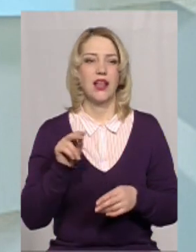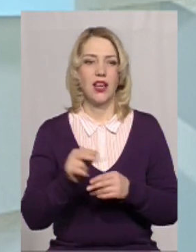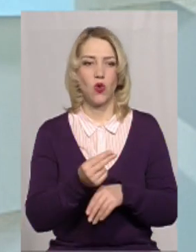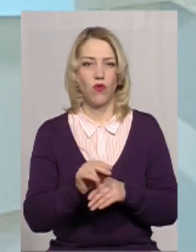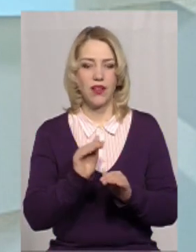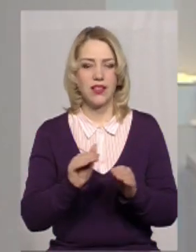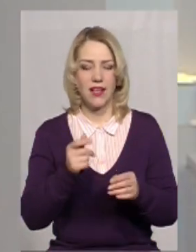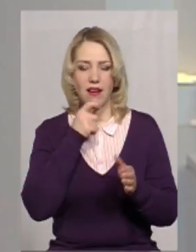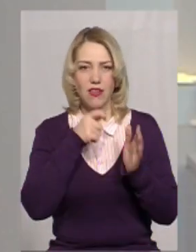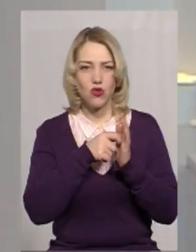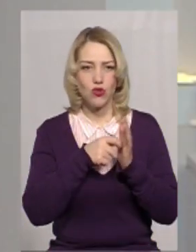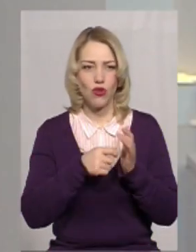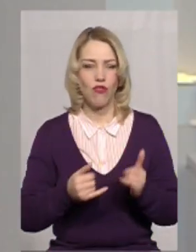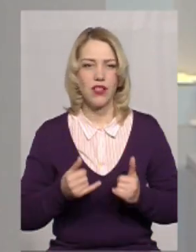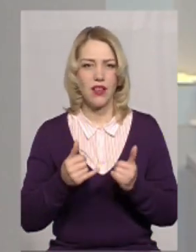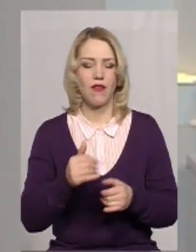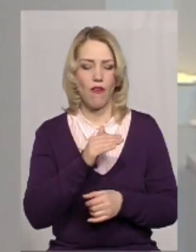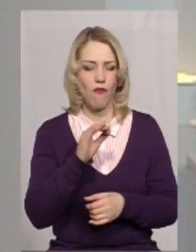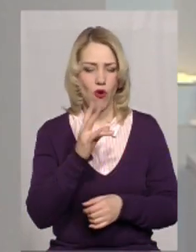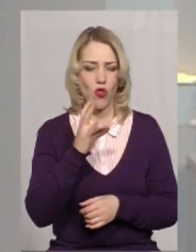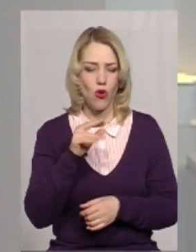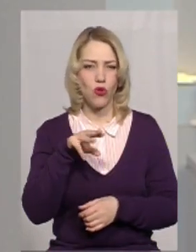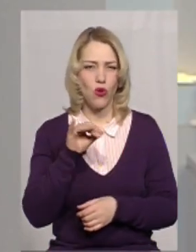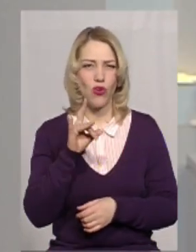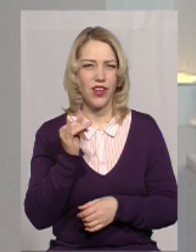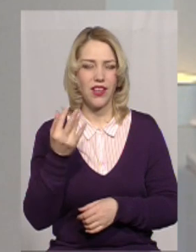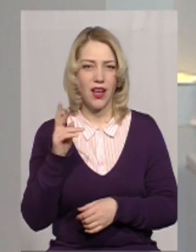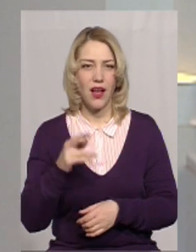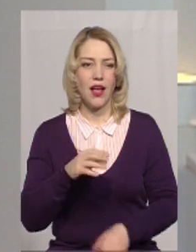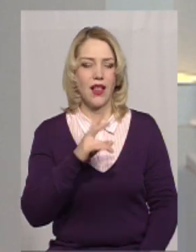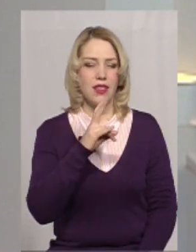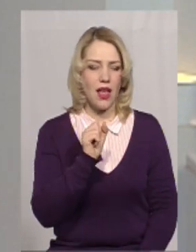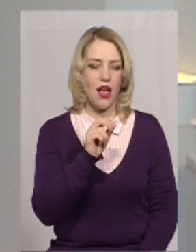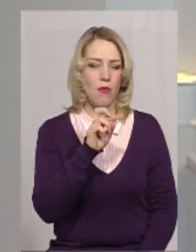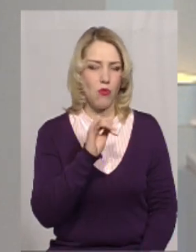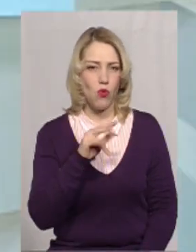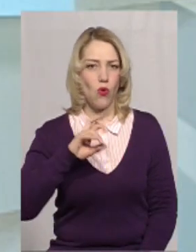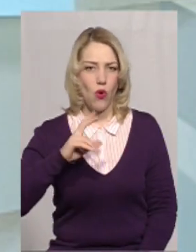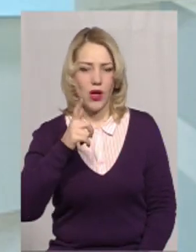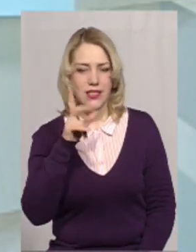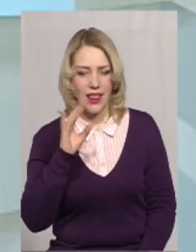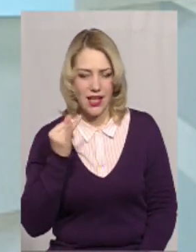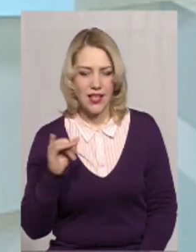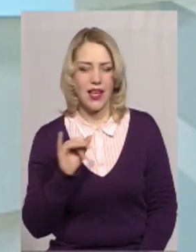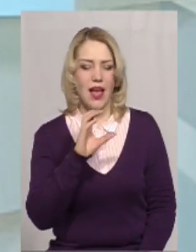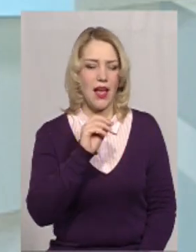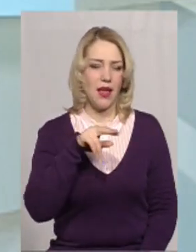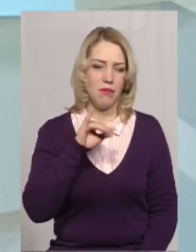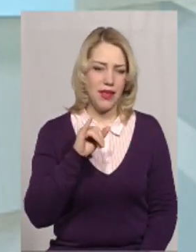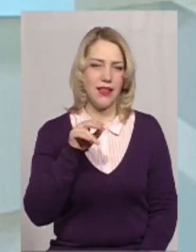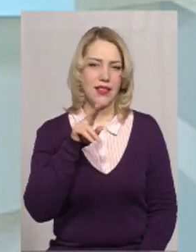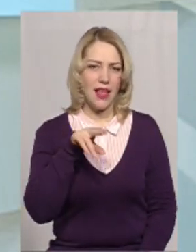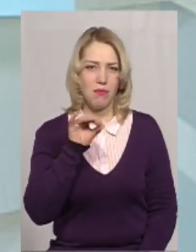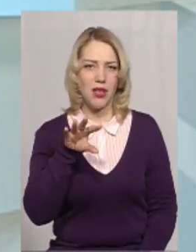харчування спеціальне для дітей з венілкетонорією, а також на бульозний епідеміреоліз. Якщо